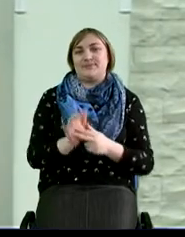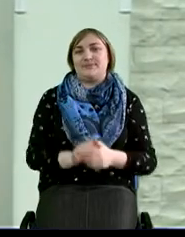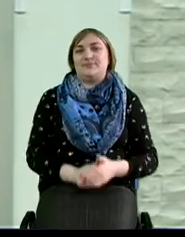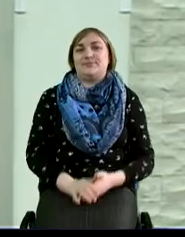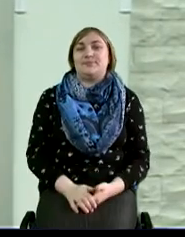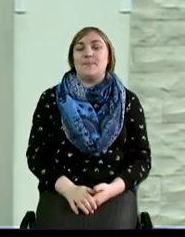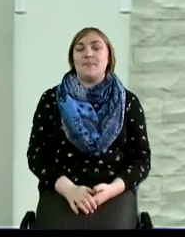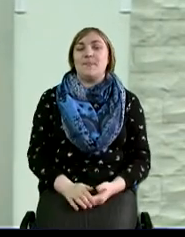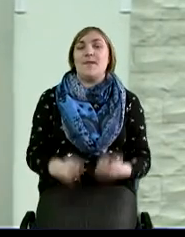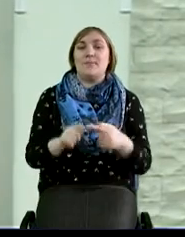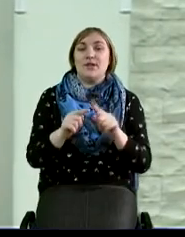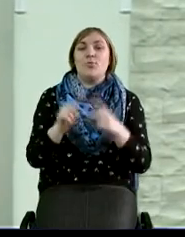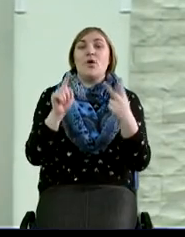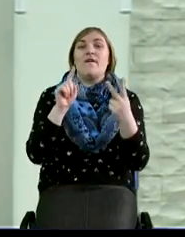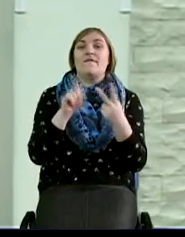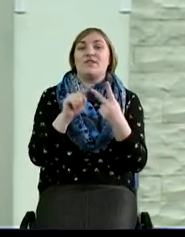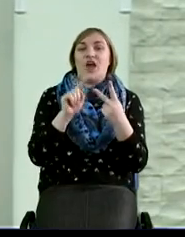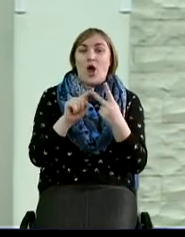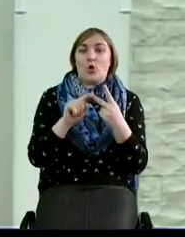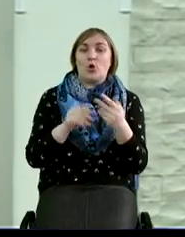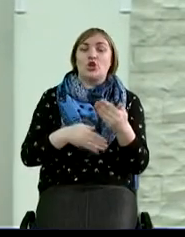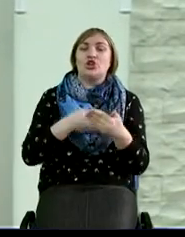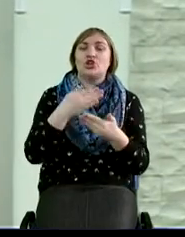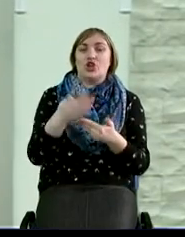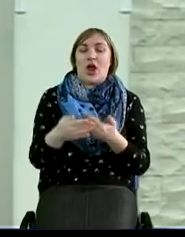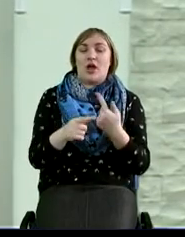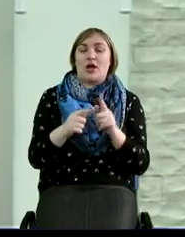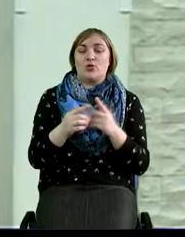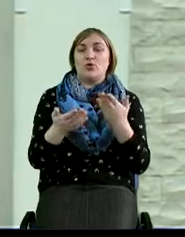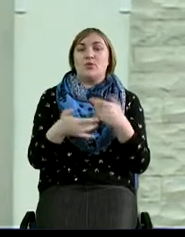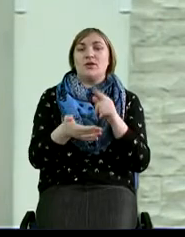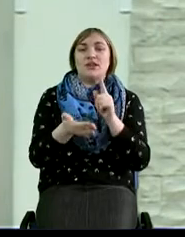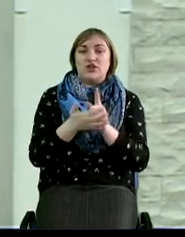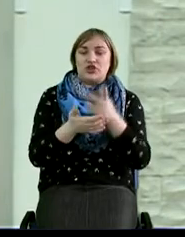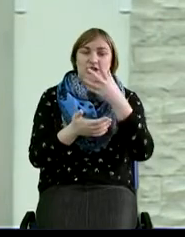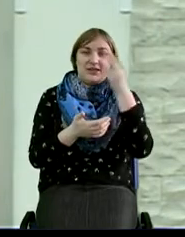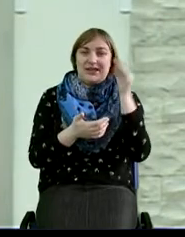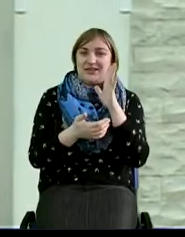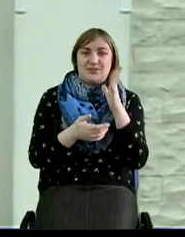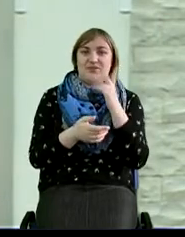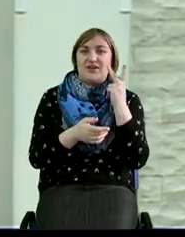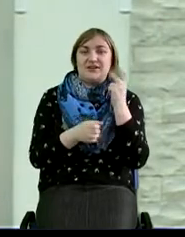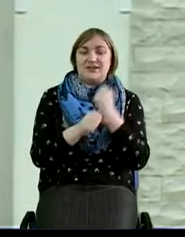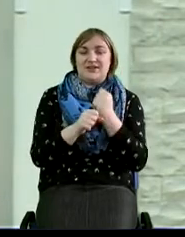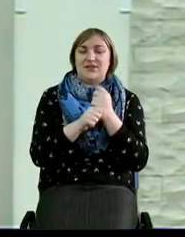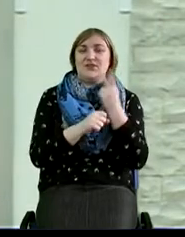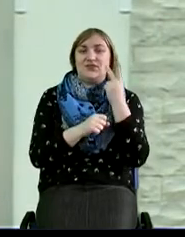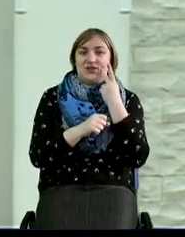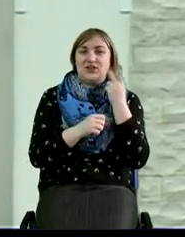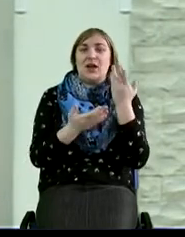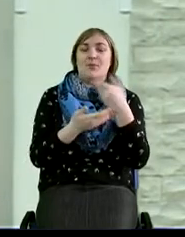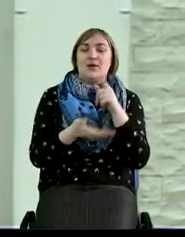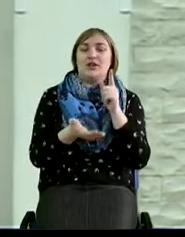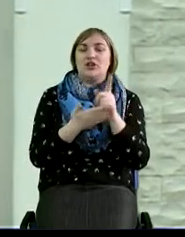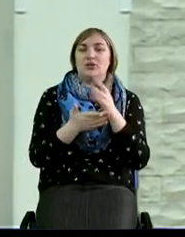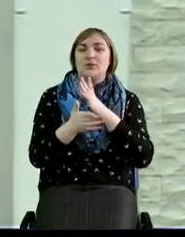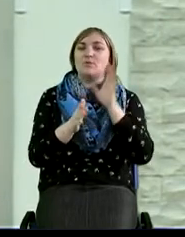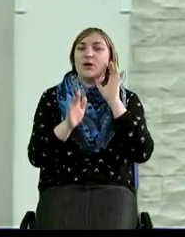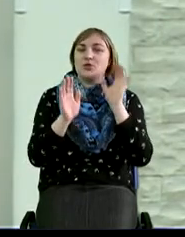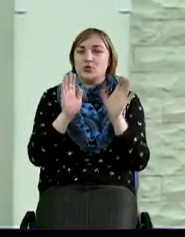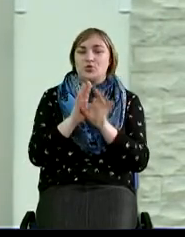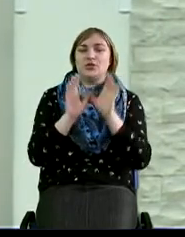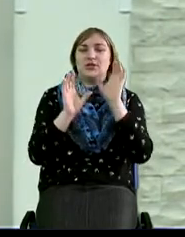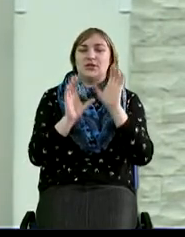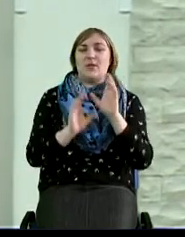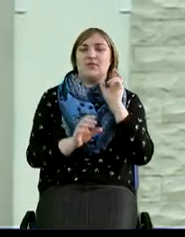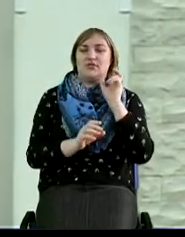Поэтому второй шаг, который мы должны не забывать и делать всегда, то, что мы должны быть послушны заповеди